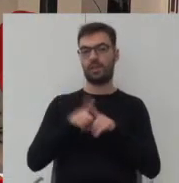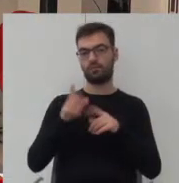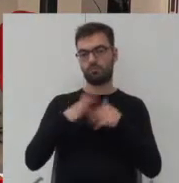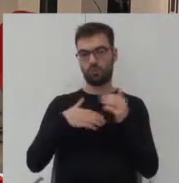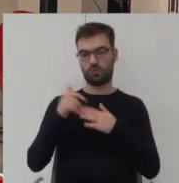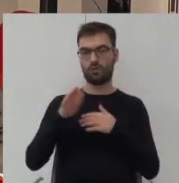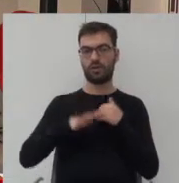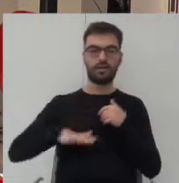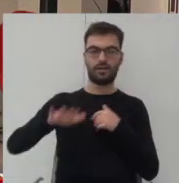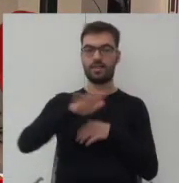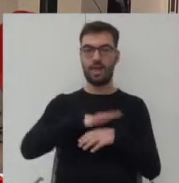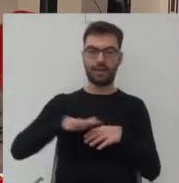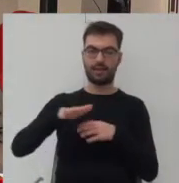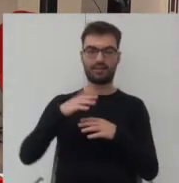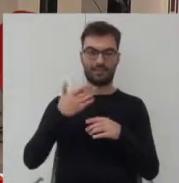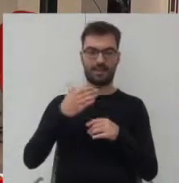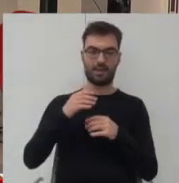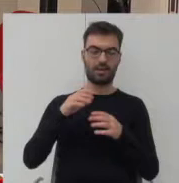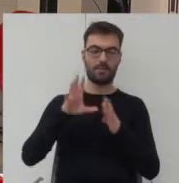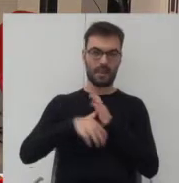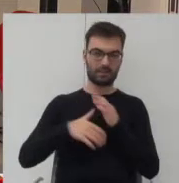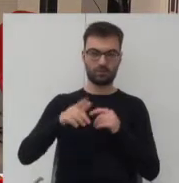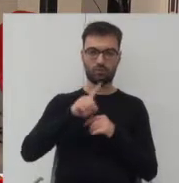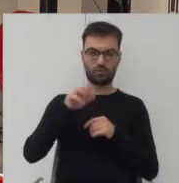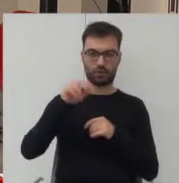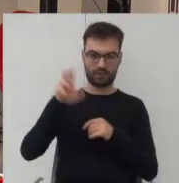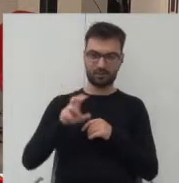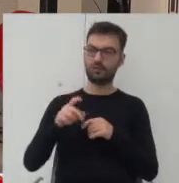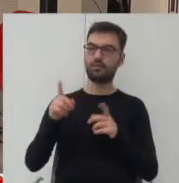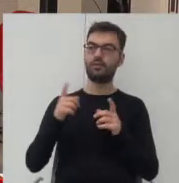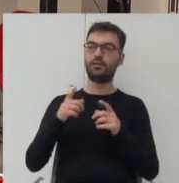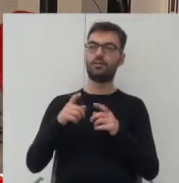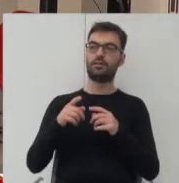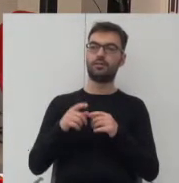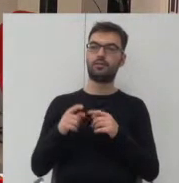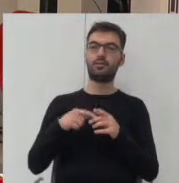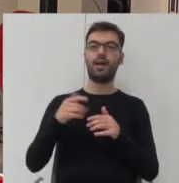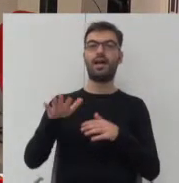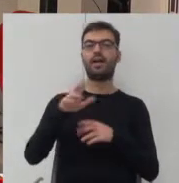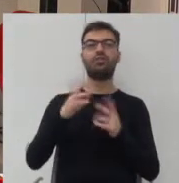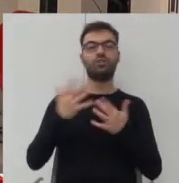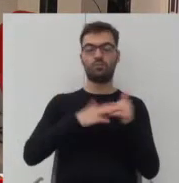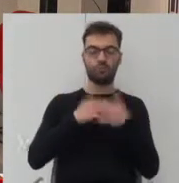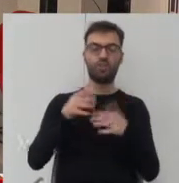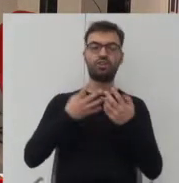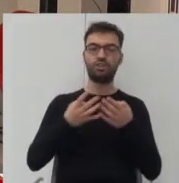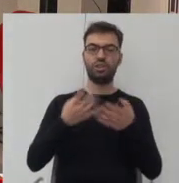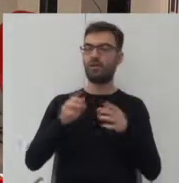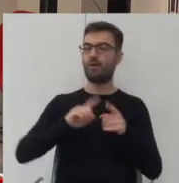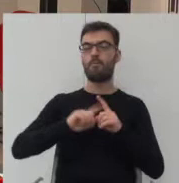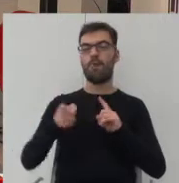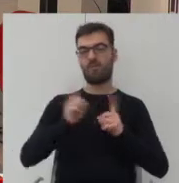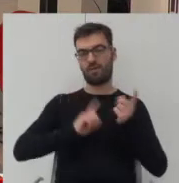aglomeracji Curychu. Czyli jest to osiedle oddalne na terenach postindustrialnych. I tutaj właśnie